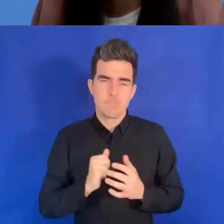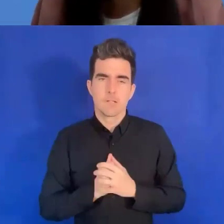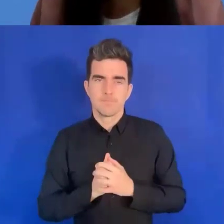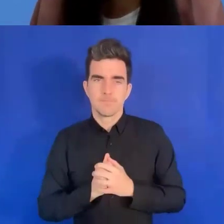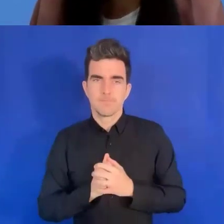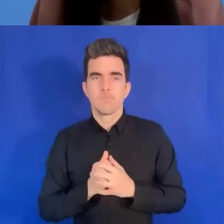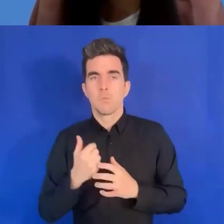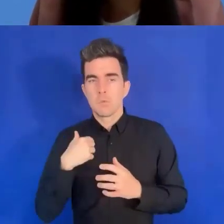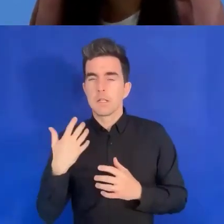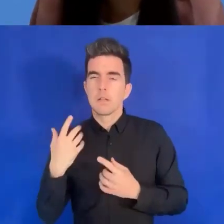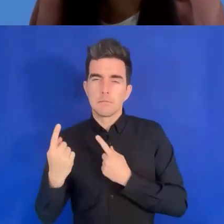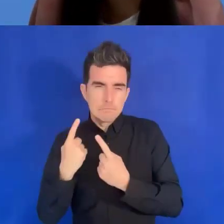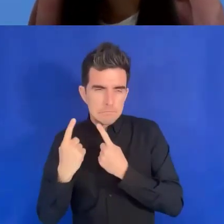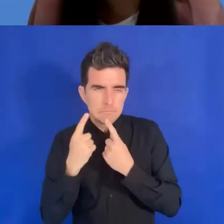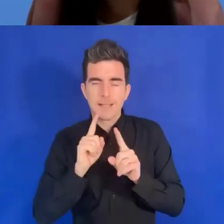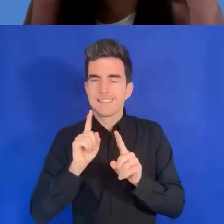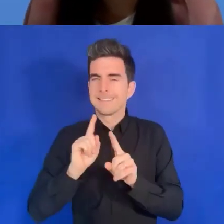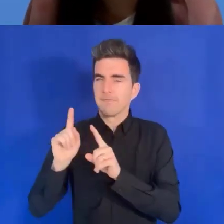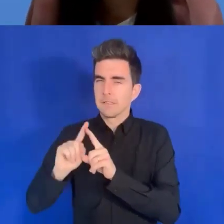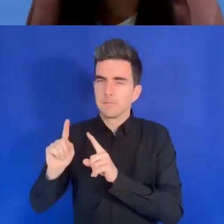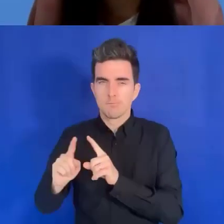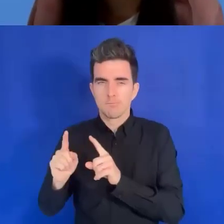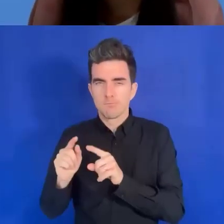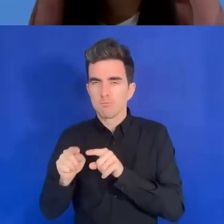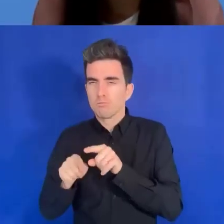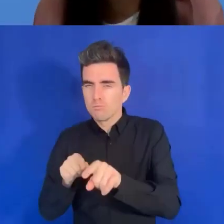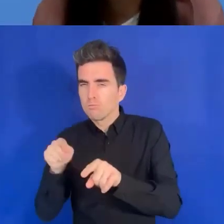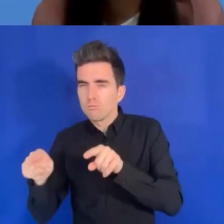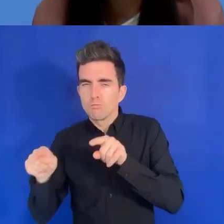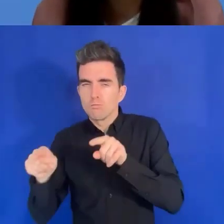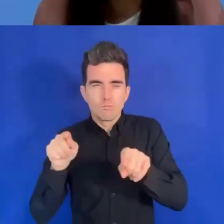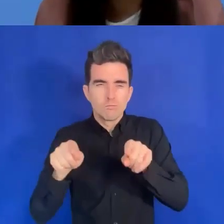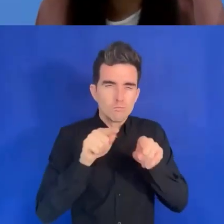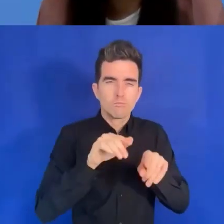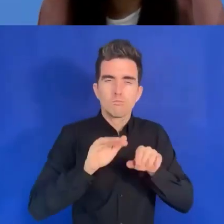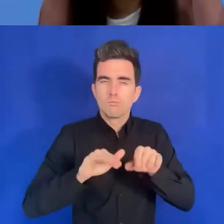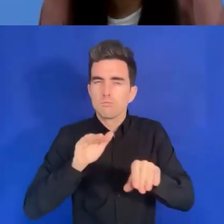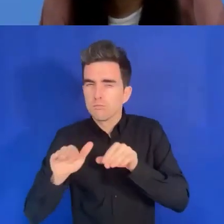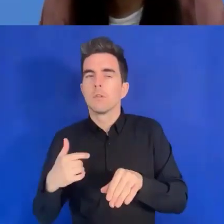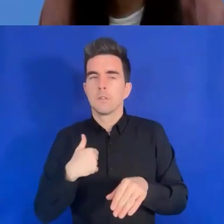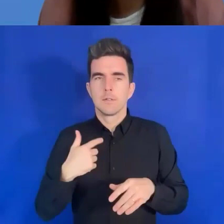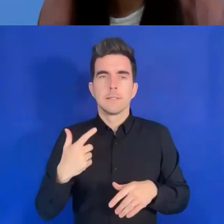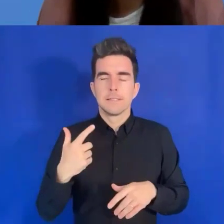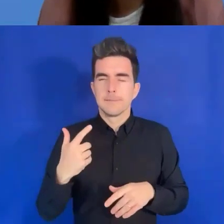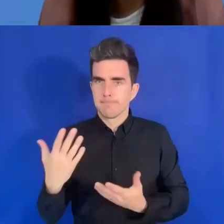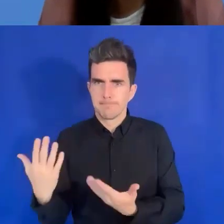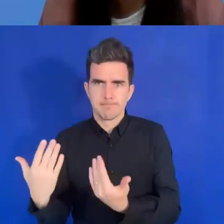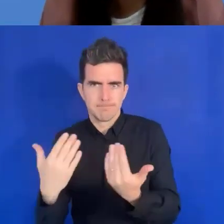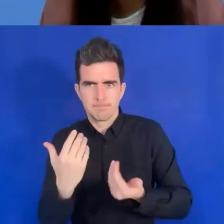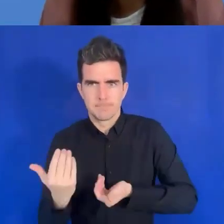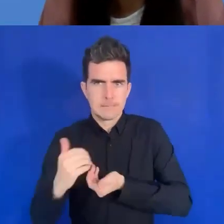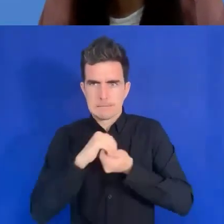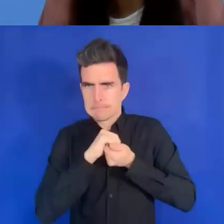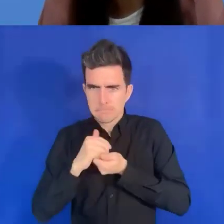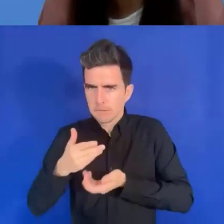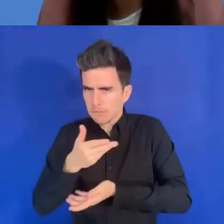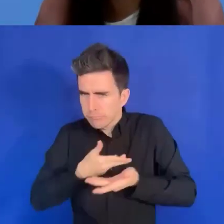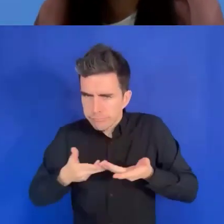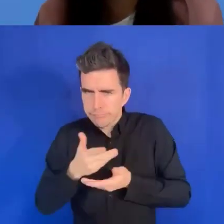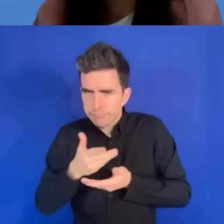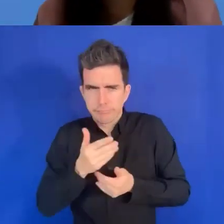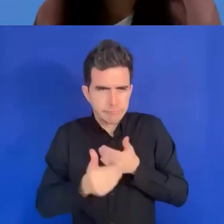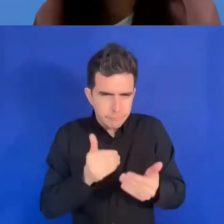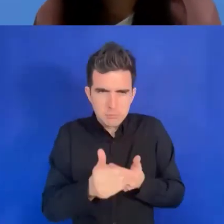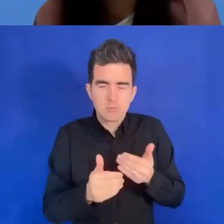sommes engagés dans le cadre de ce processus. Ceci a ouvert nos yeux et de nos jours, nous essayons